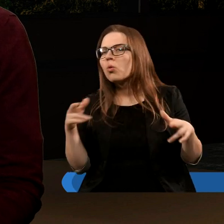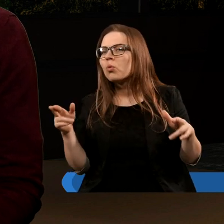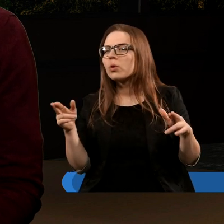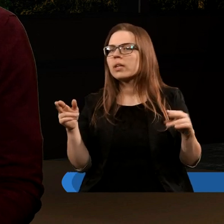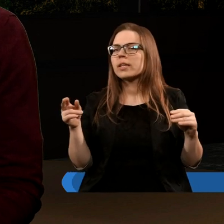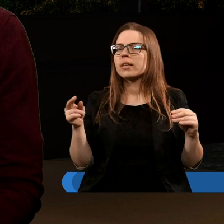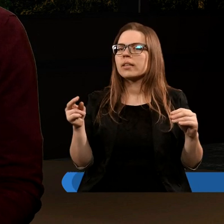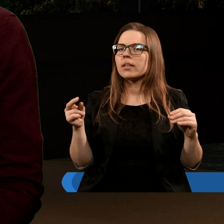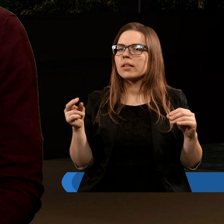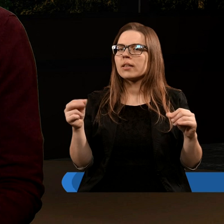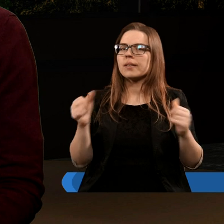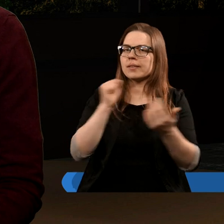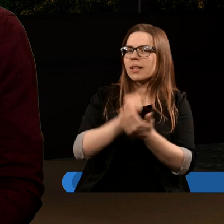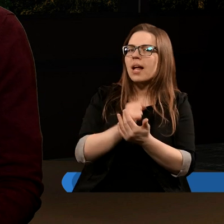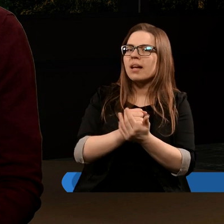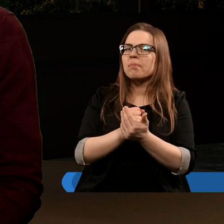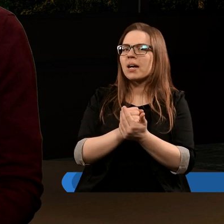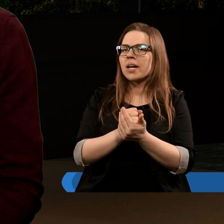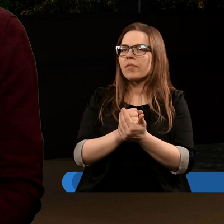sprawy,